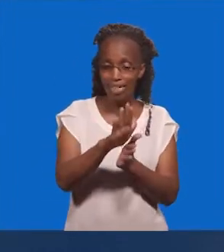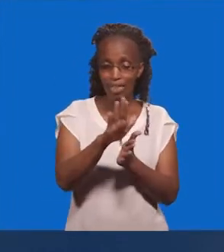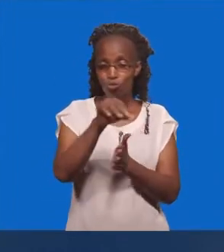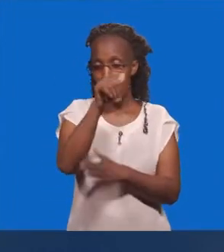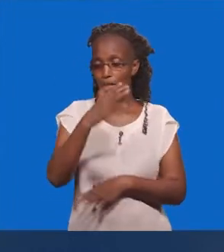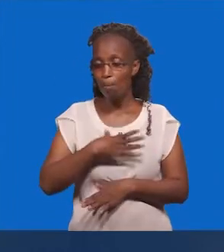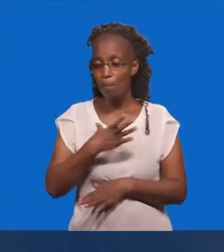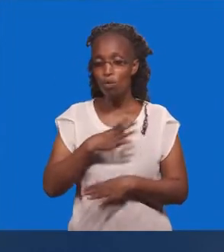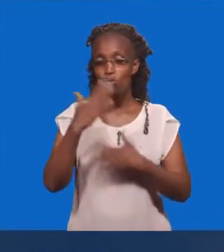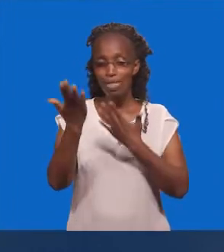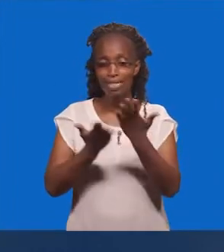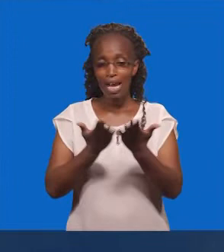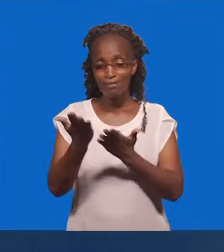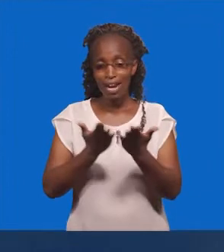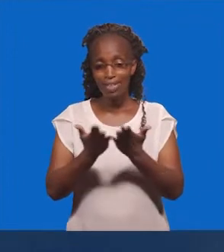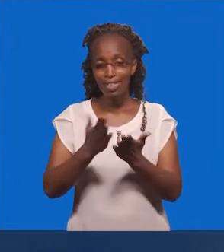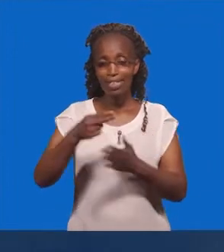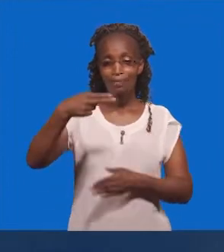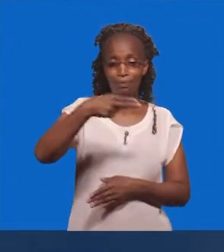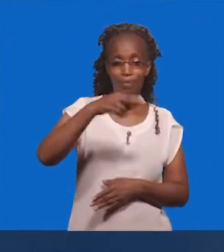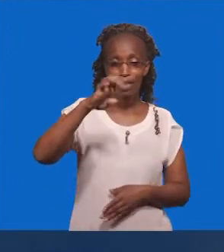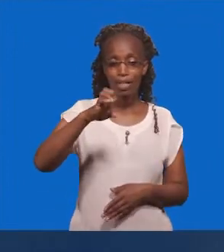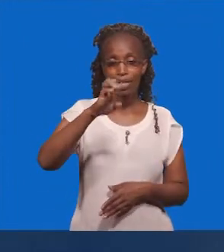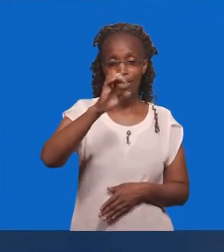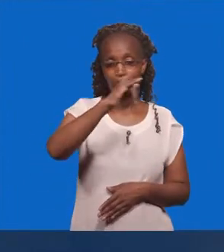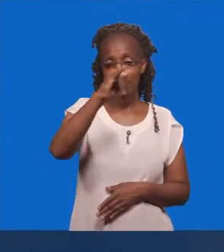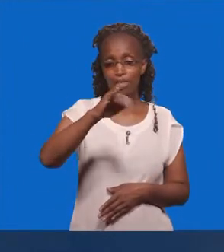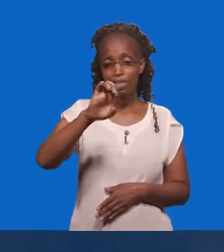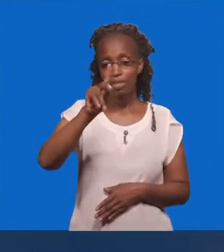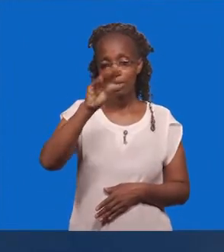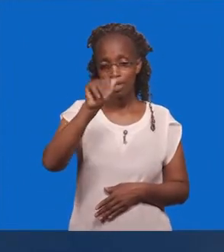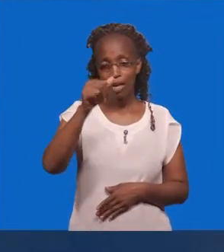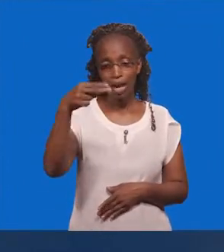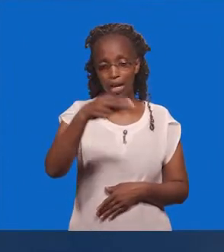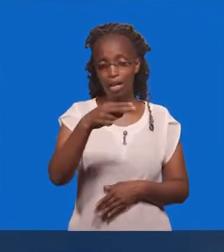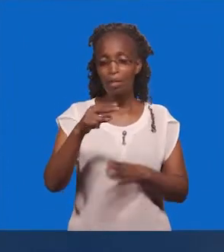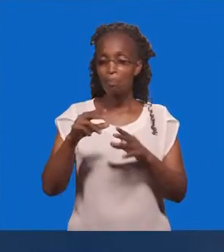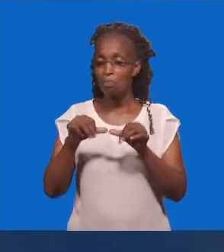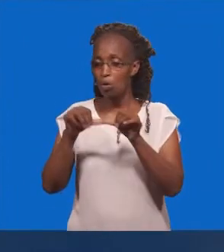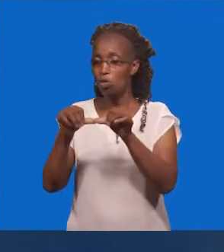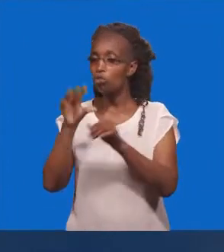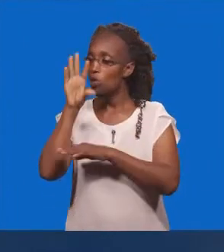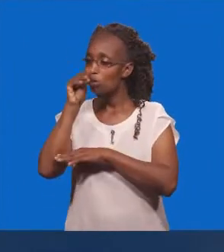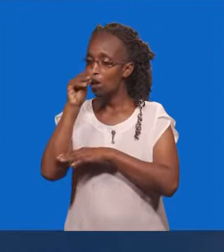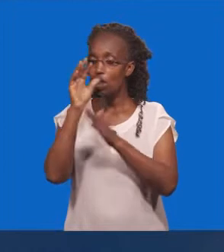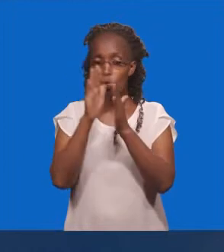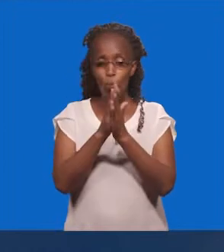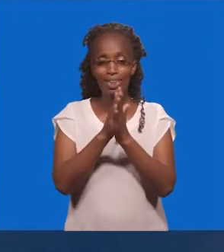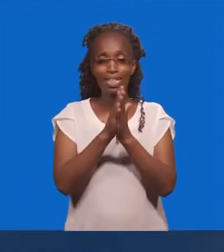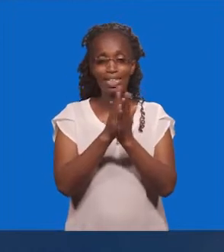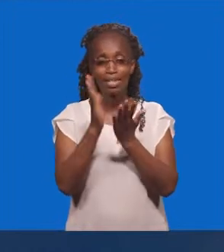Mtumishu Wake Ezekia Hakaweza Kungehuza Hayo Hakaweza Kuongia Na Mtumishu Wake